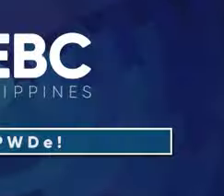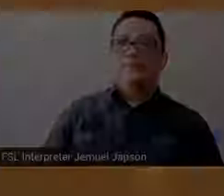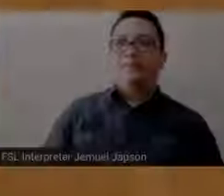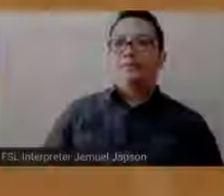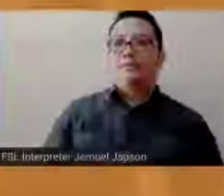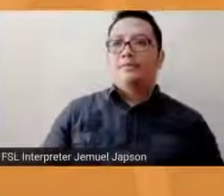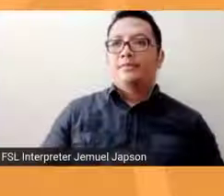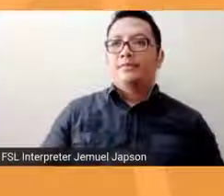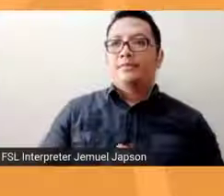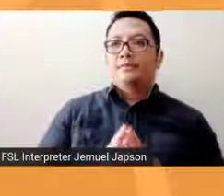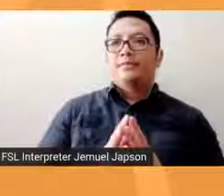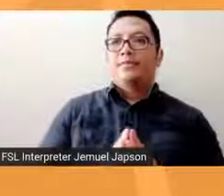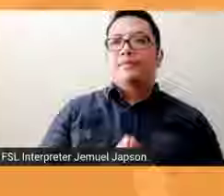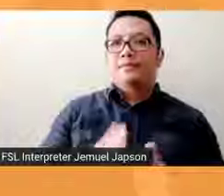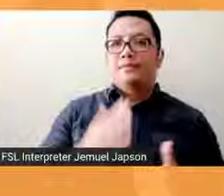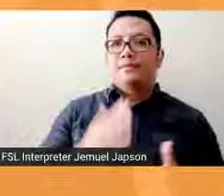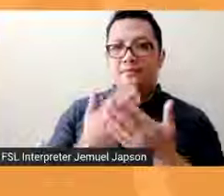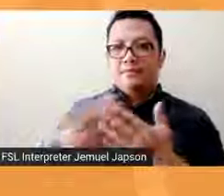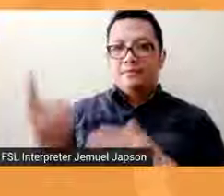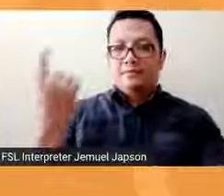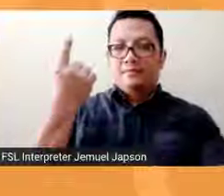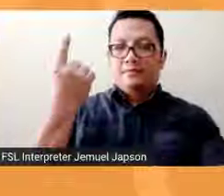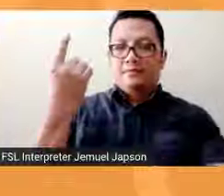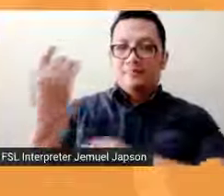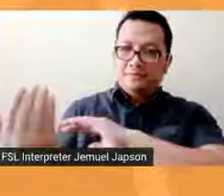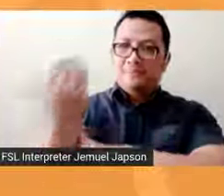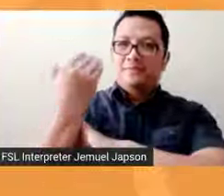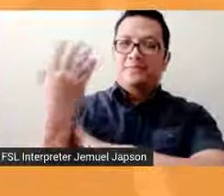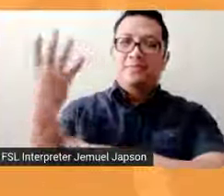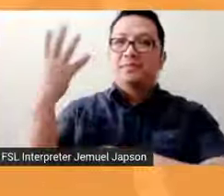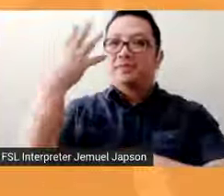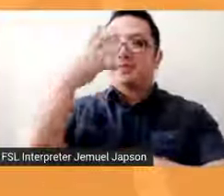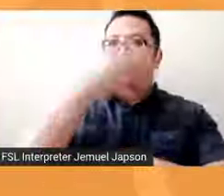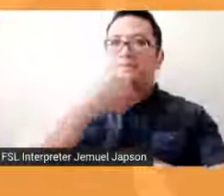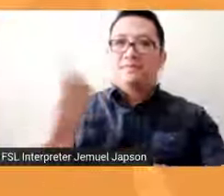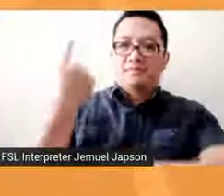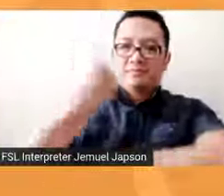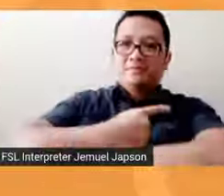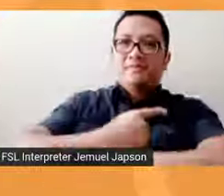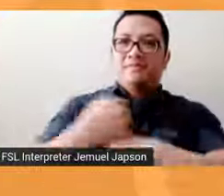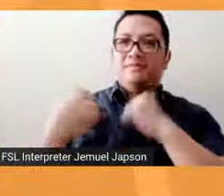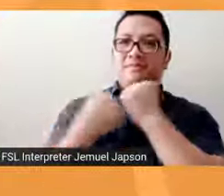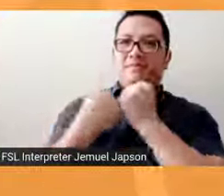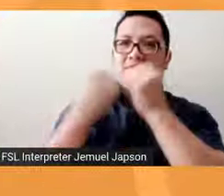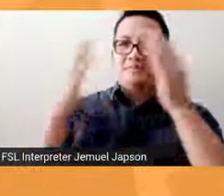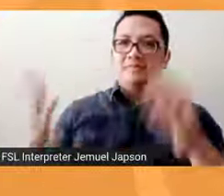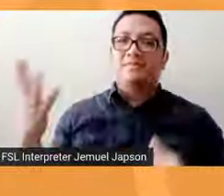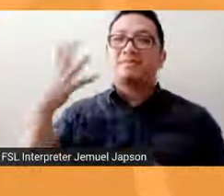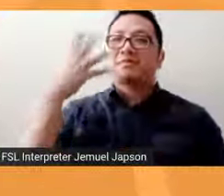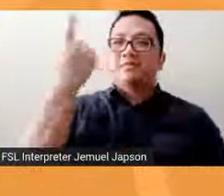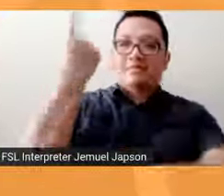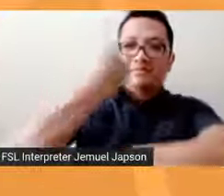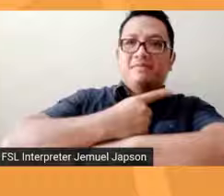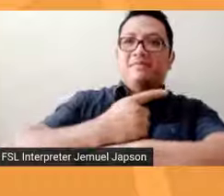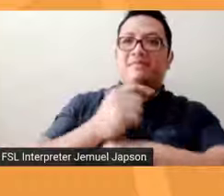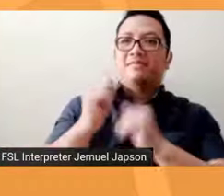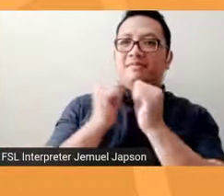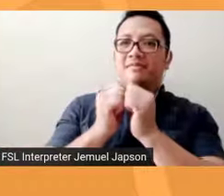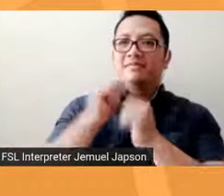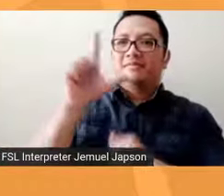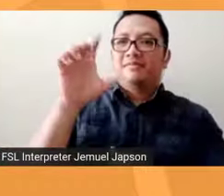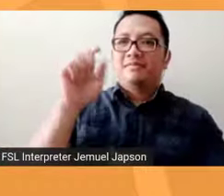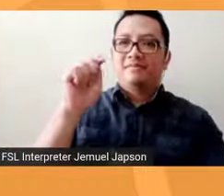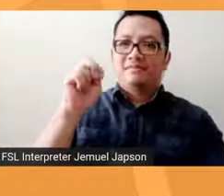Good morning! Magandang-magandang-magandang araw mga kaagapay at magandang araw mga kalente. Ako pong muli si